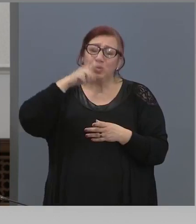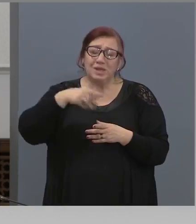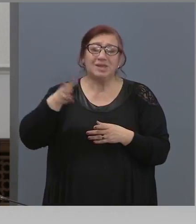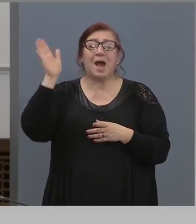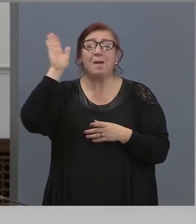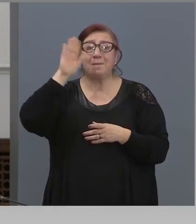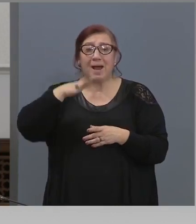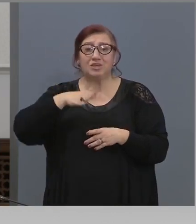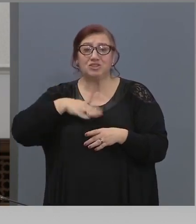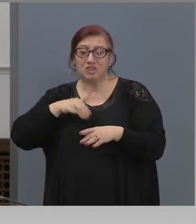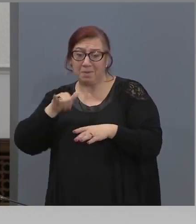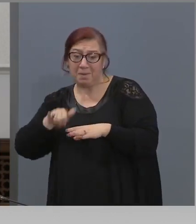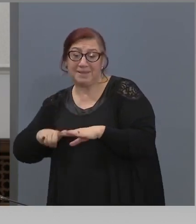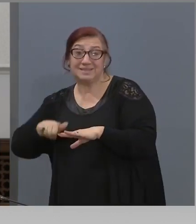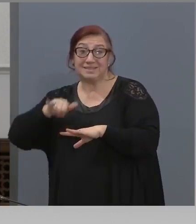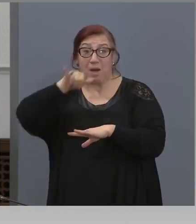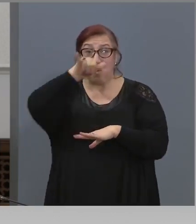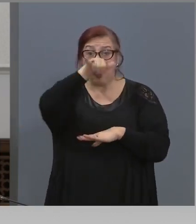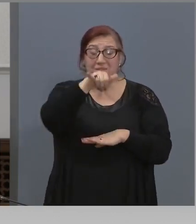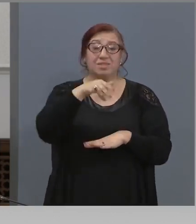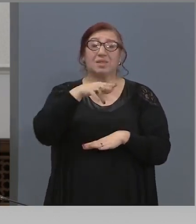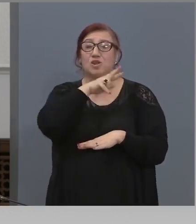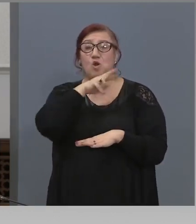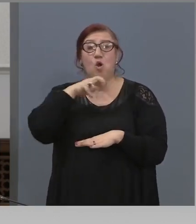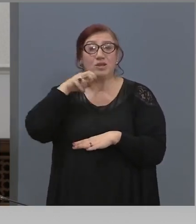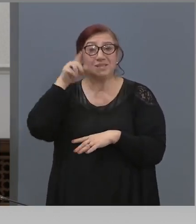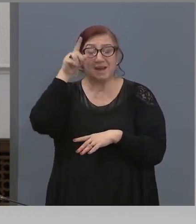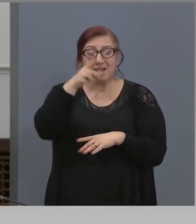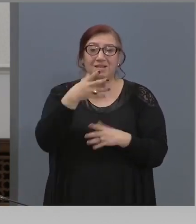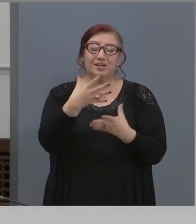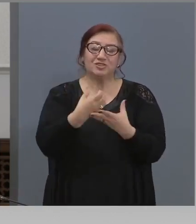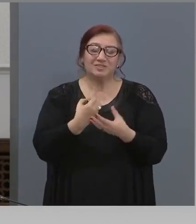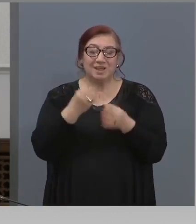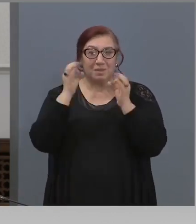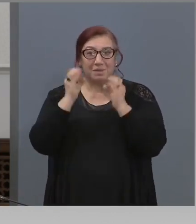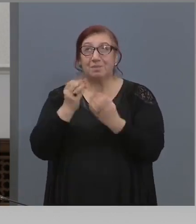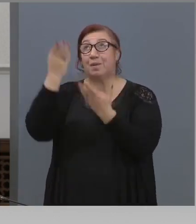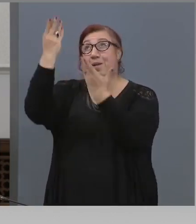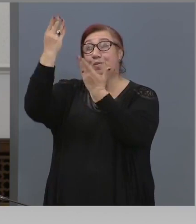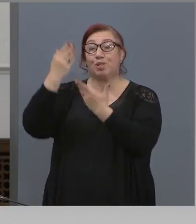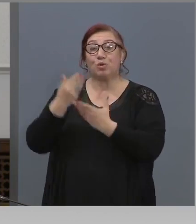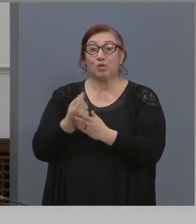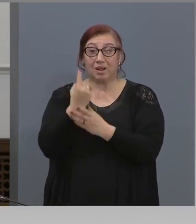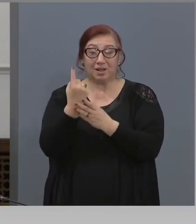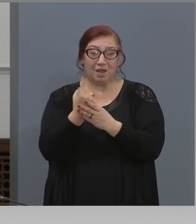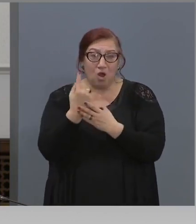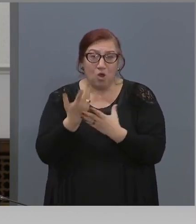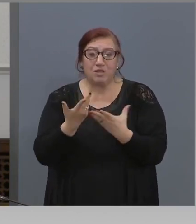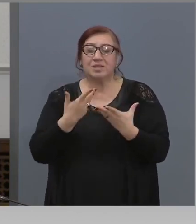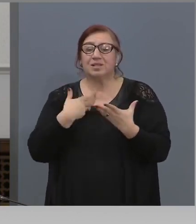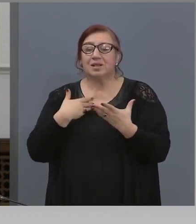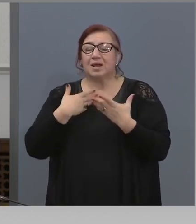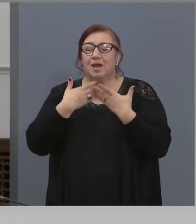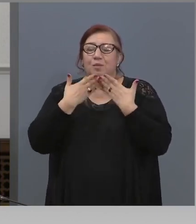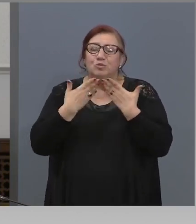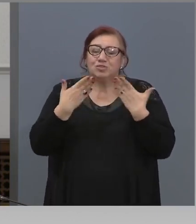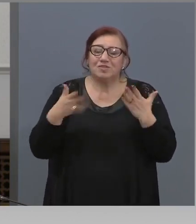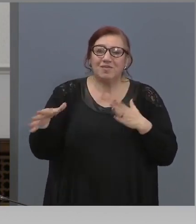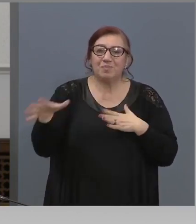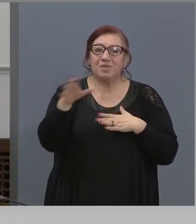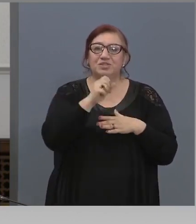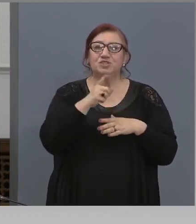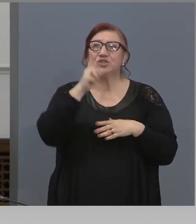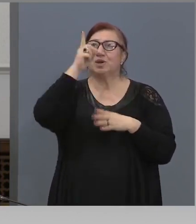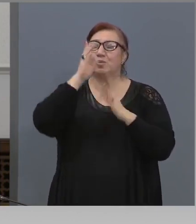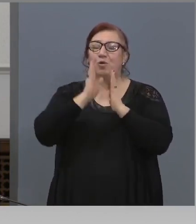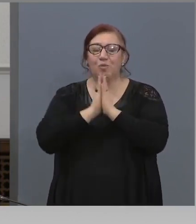да дойдат и те с нас и да вземат. Значи, Богомолците, на всички пожелавам щастлив, радостен празник, да